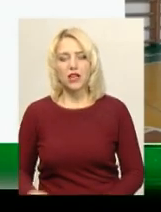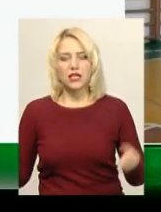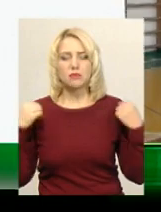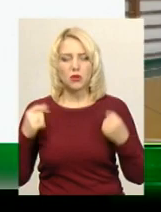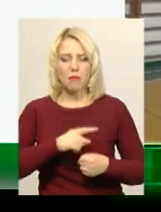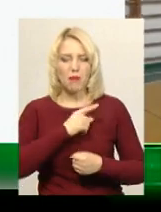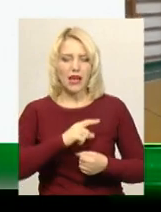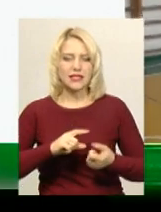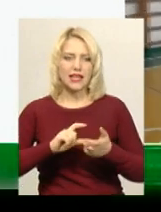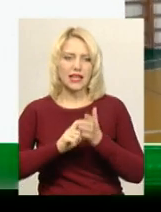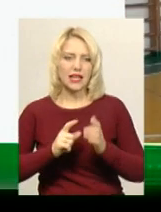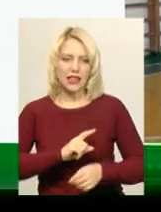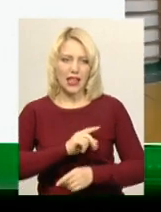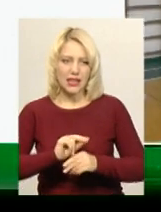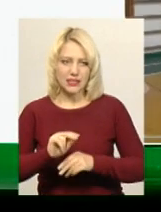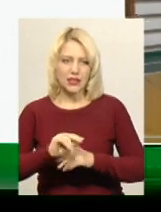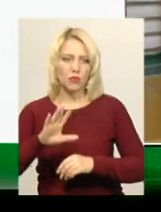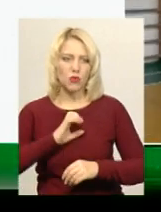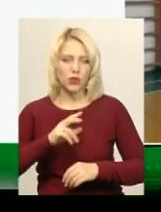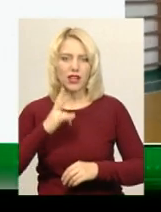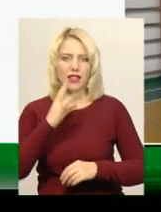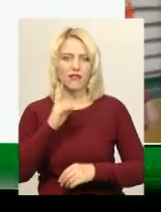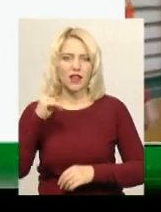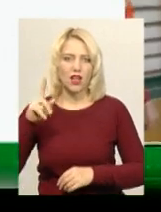у Хмельницькому навчально-виховному комплексі номер 7.